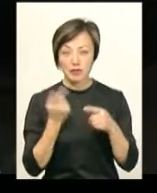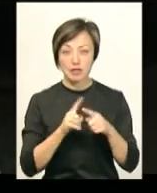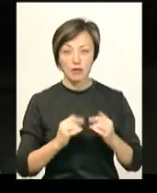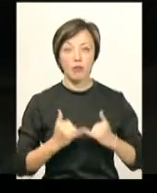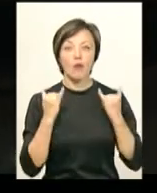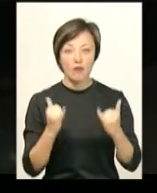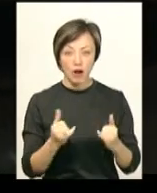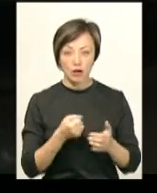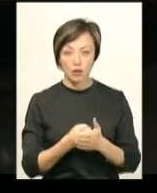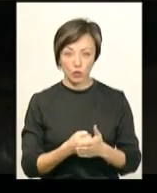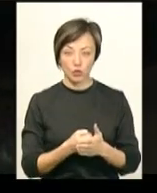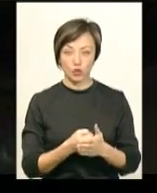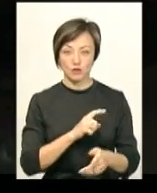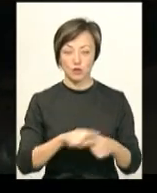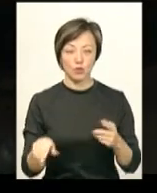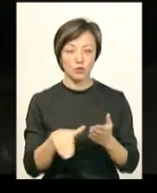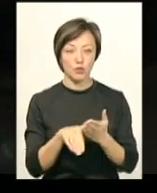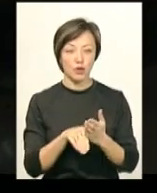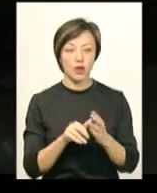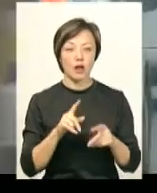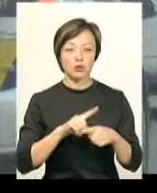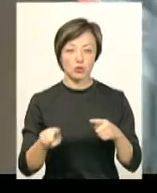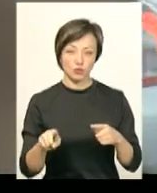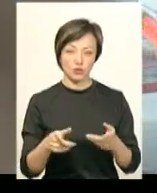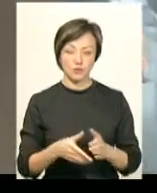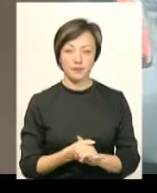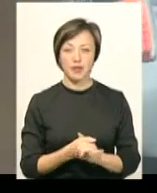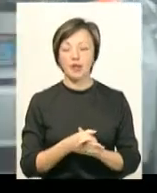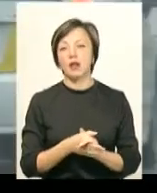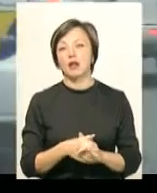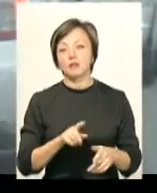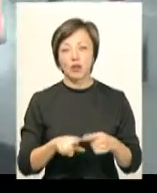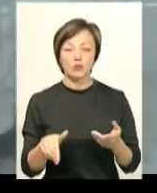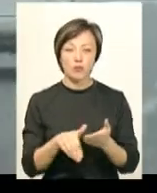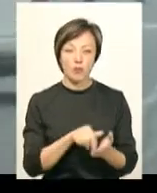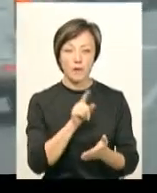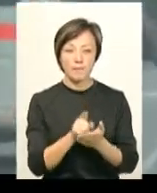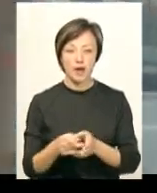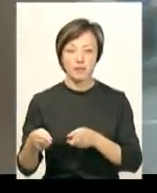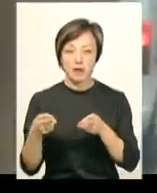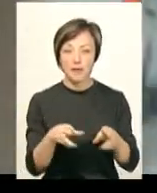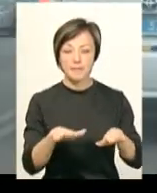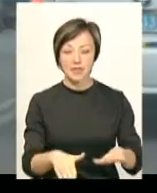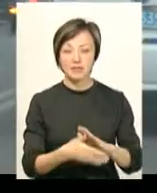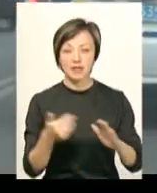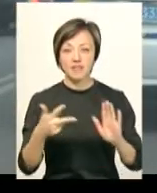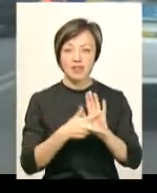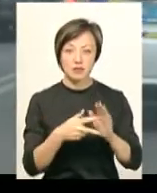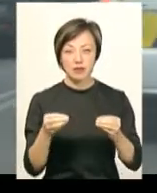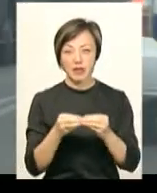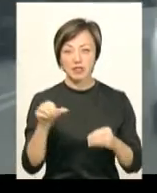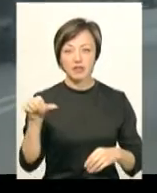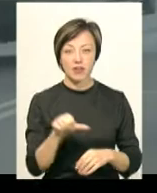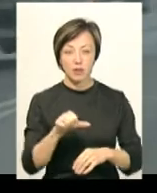поваги. Поваги до швидкої, як до швидкої. Швидка допомога має дістатися місця виклику за 8-10